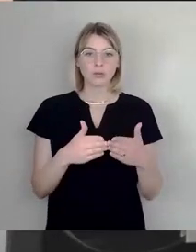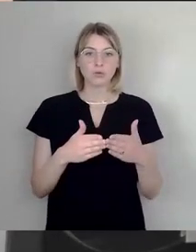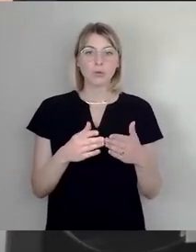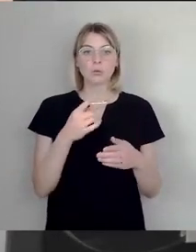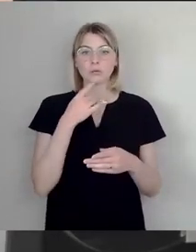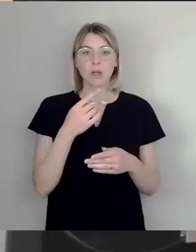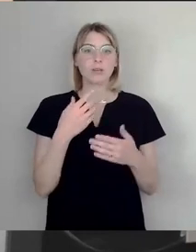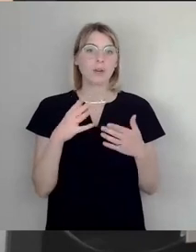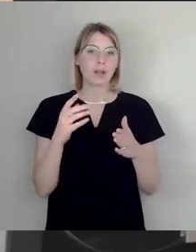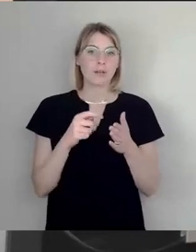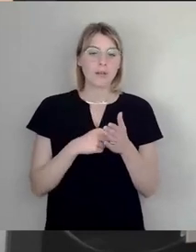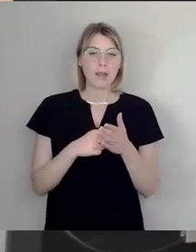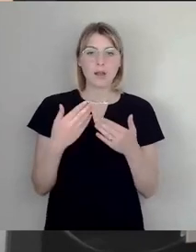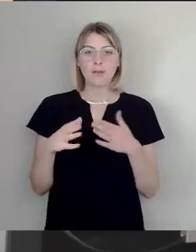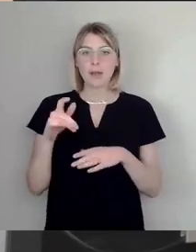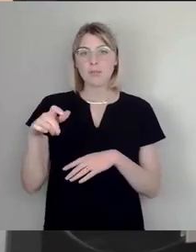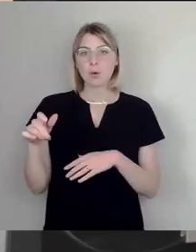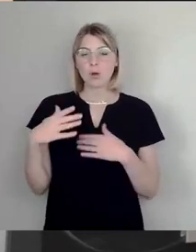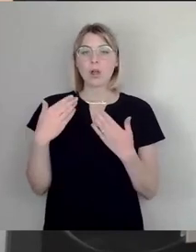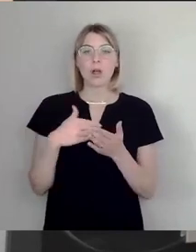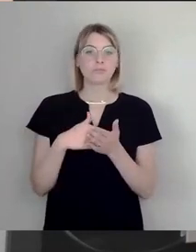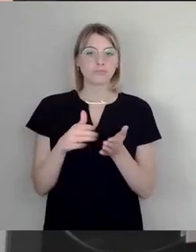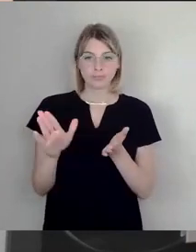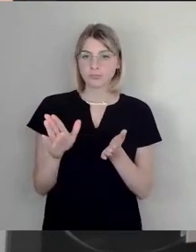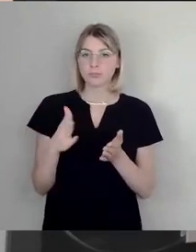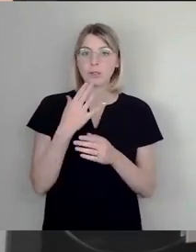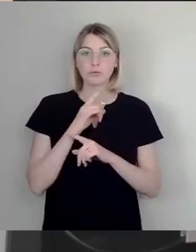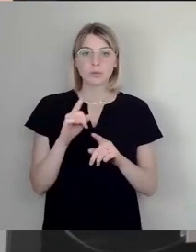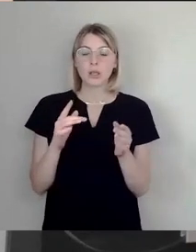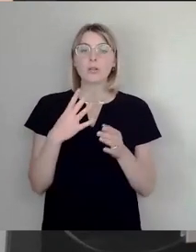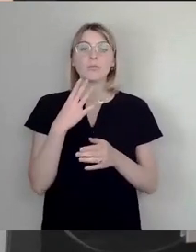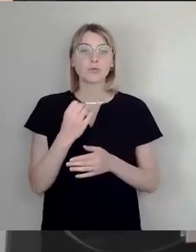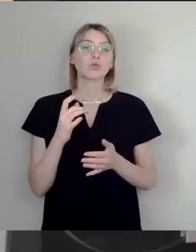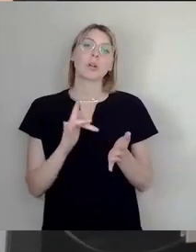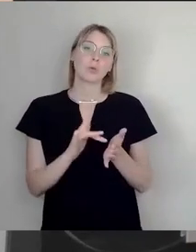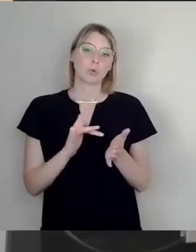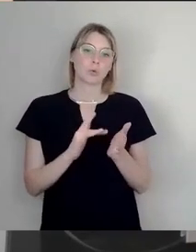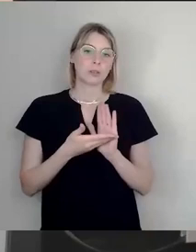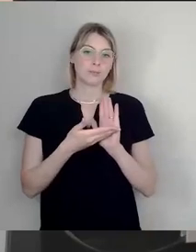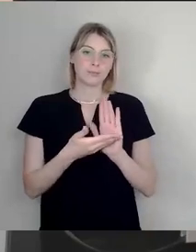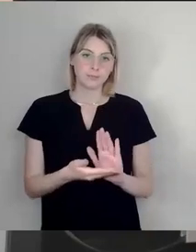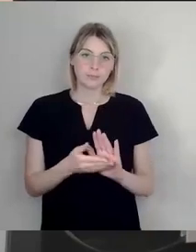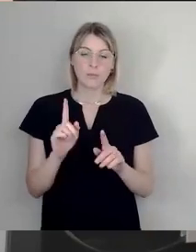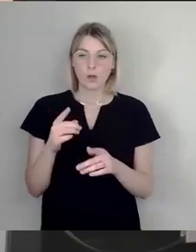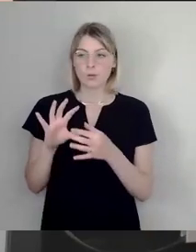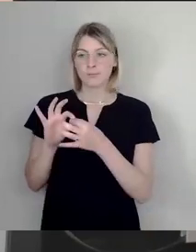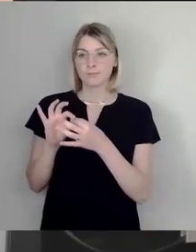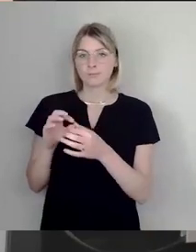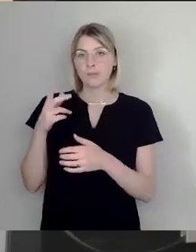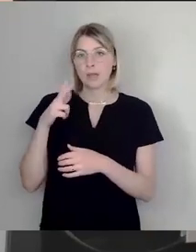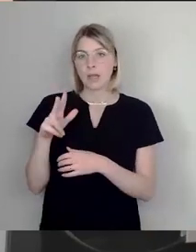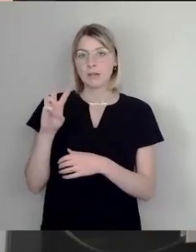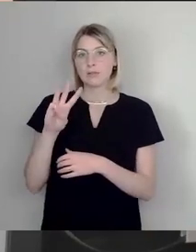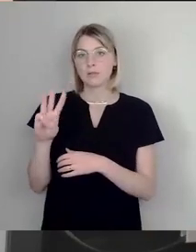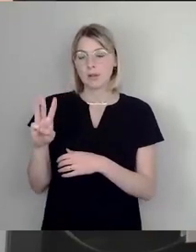Freie Bürger wird es eine Ablehnung geben. Ich möchte die sehr gern begründen und möchte natürlich anschließen an Herrn Wirz. Machen wir doch mal weiter mit der